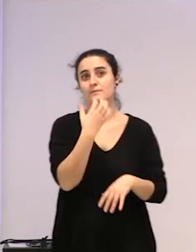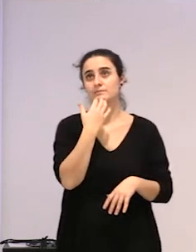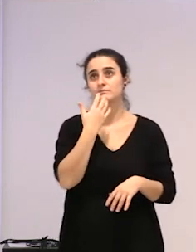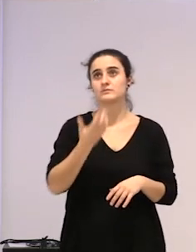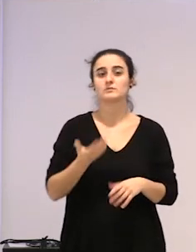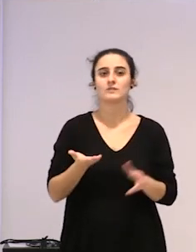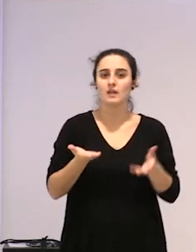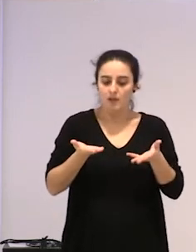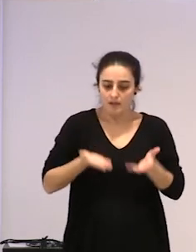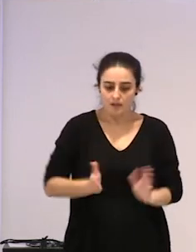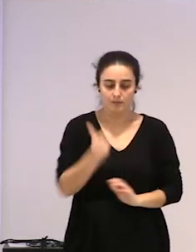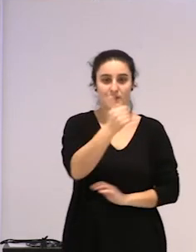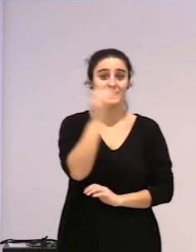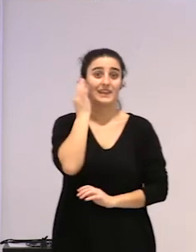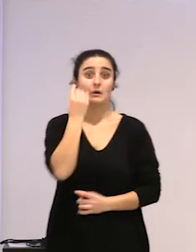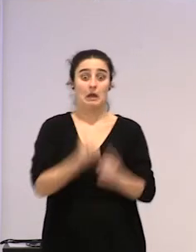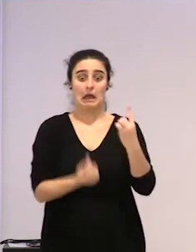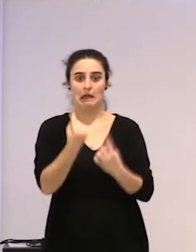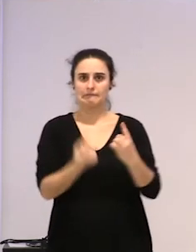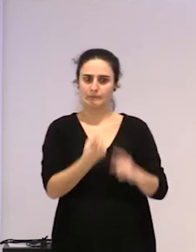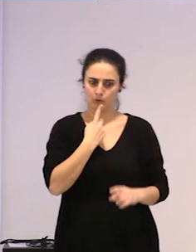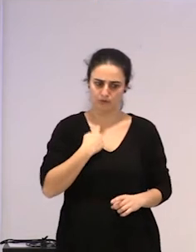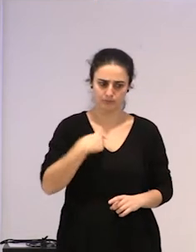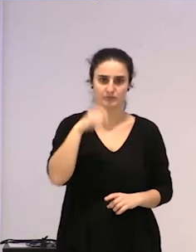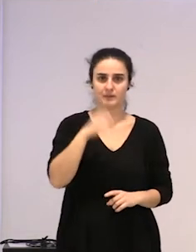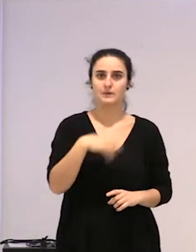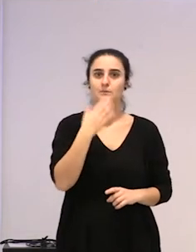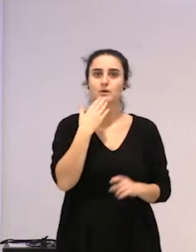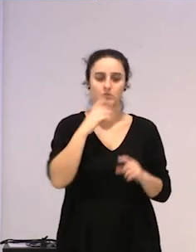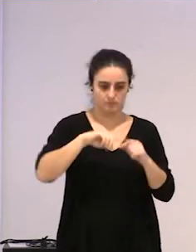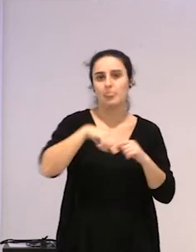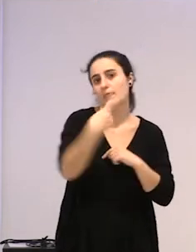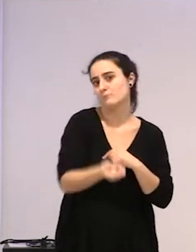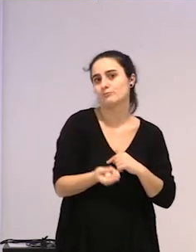semea laben partetik jaso dute, ba, gerora, ez,